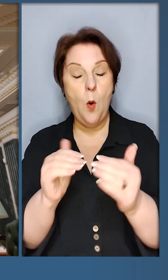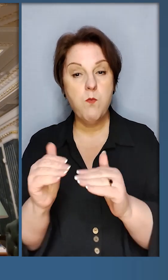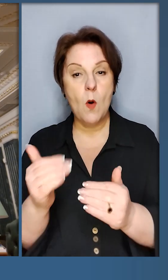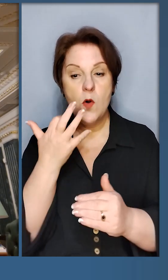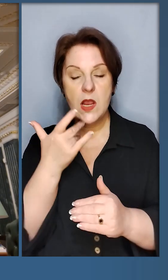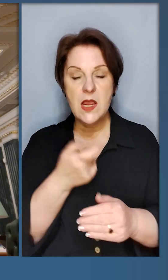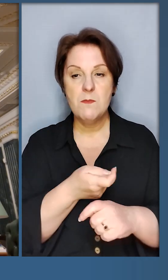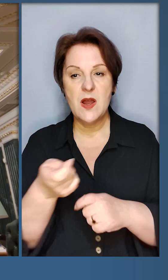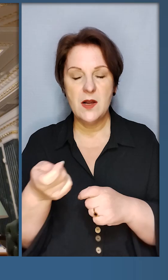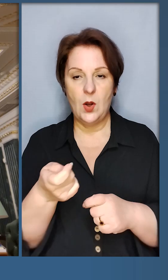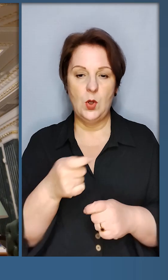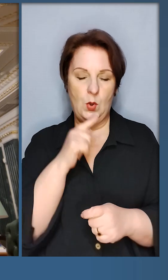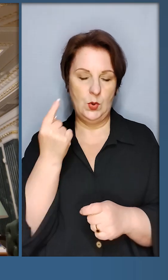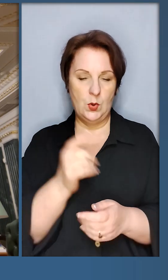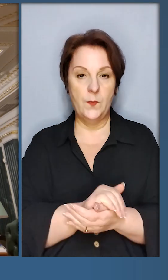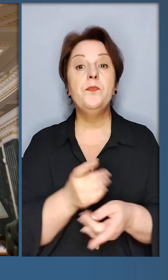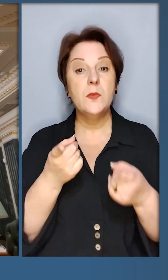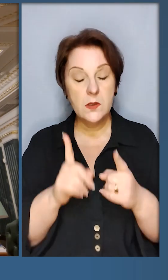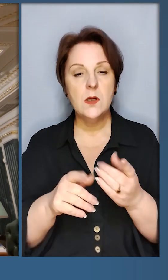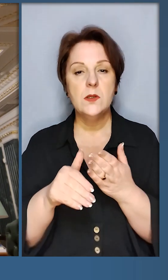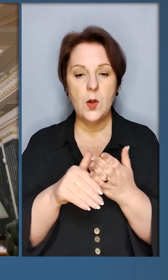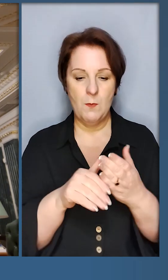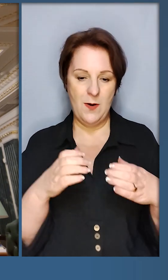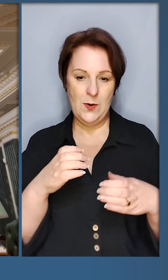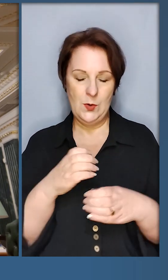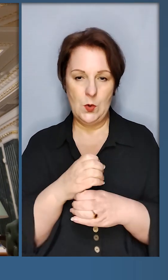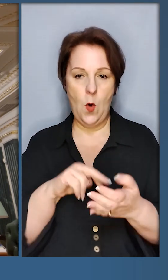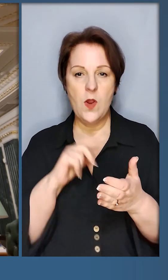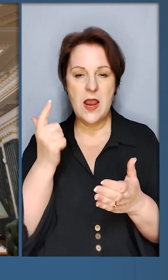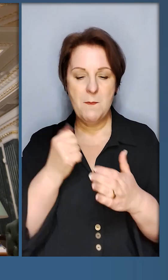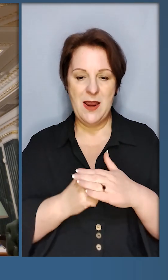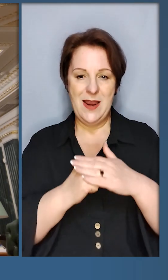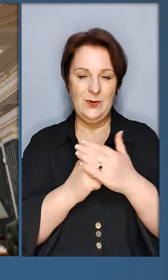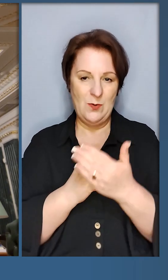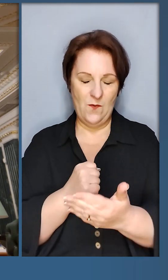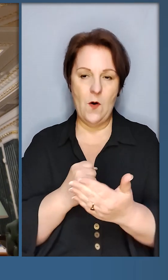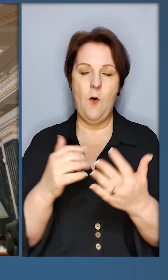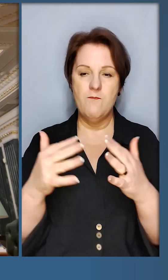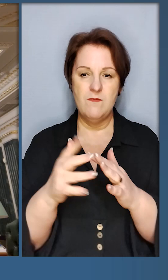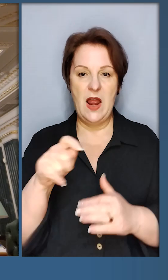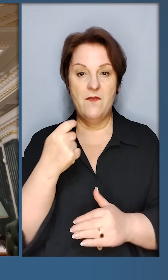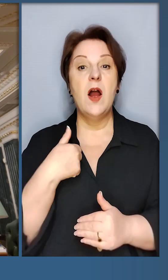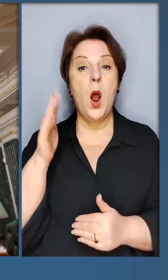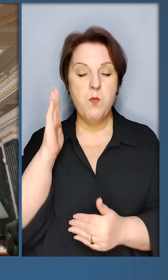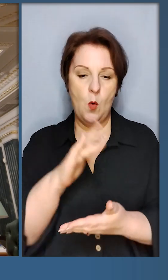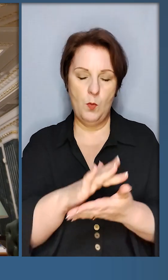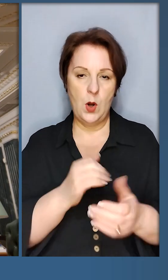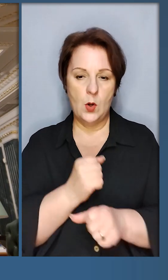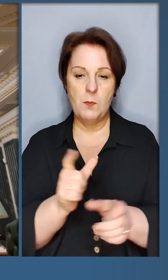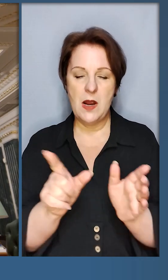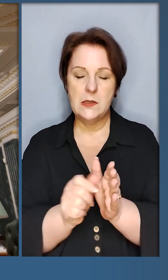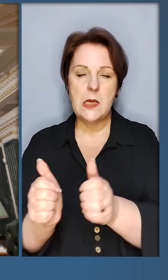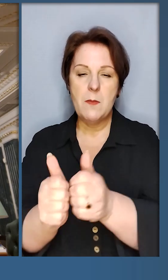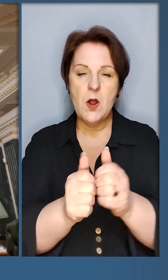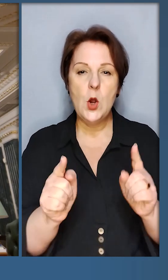обмеження імпорту з Росії. Все це дійсно допоможе скоротити економічну основу війни. І ми будемо продовжувати